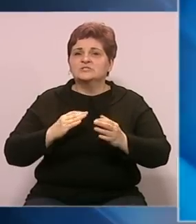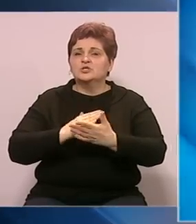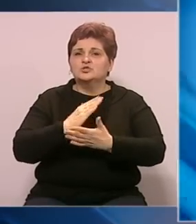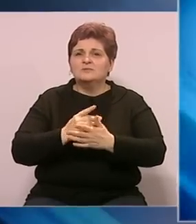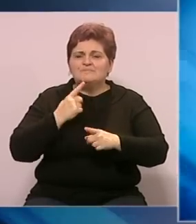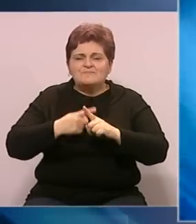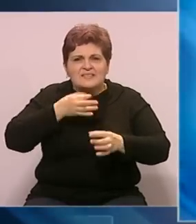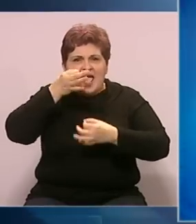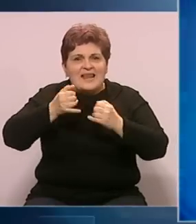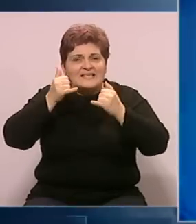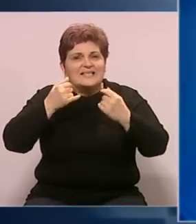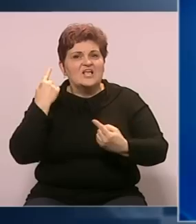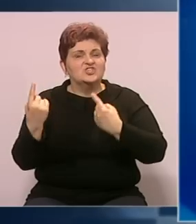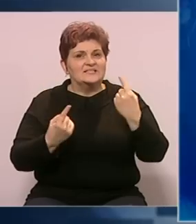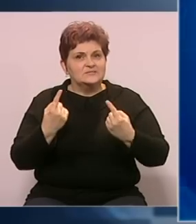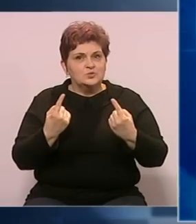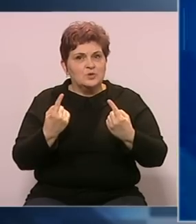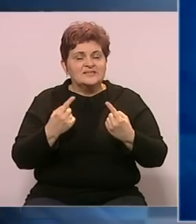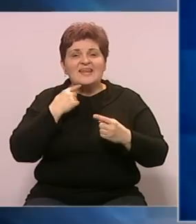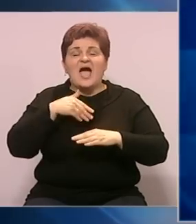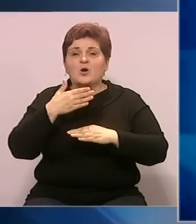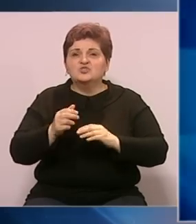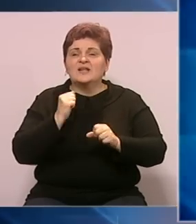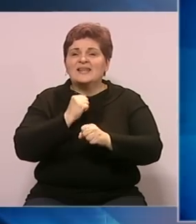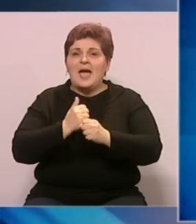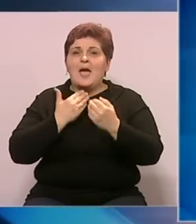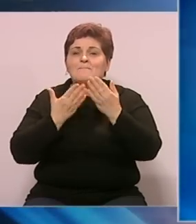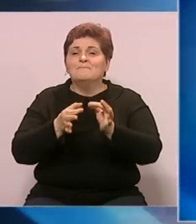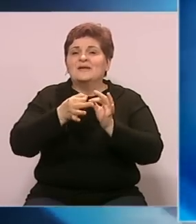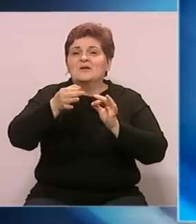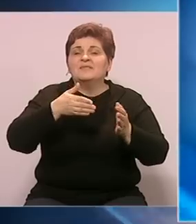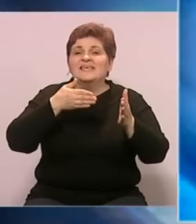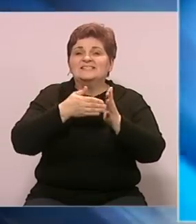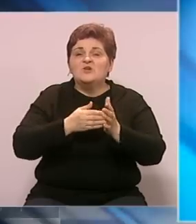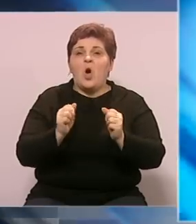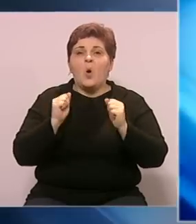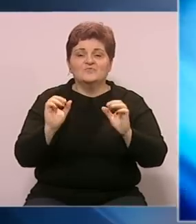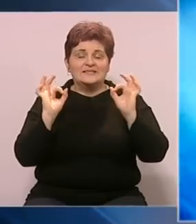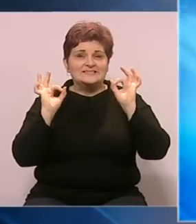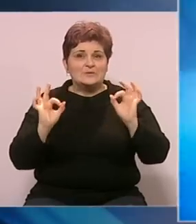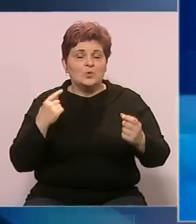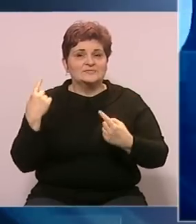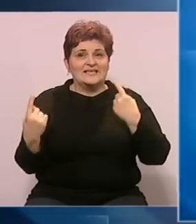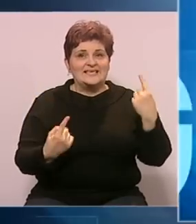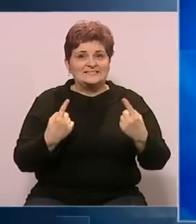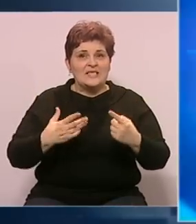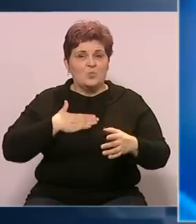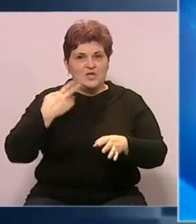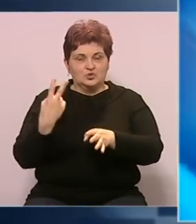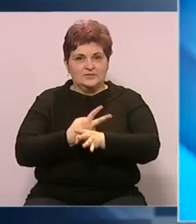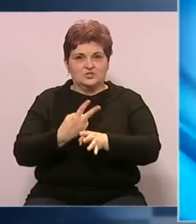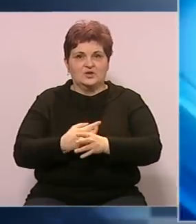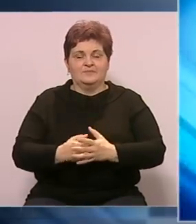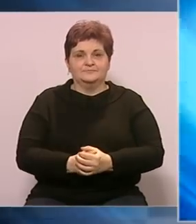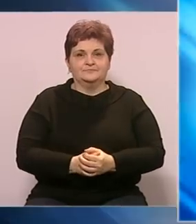detaljnu analizu trenutne situacije, nakon čega će sačiniti prijedlog mjera s ciljem očuvanja bezbjednostne situacije u našoj zemlji.